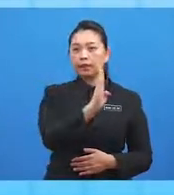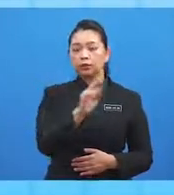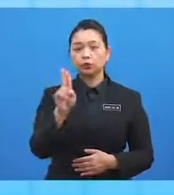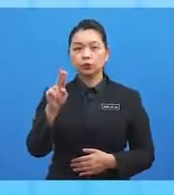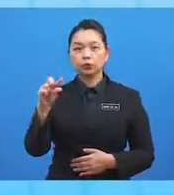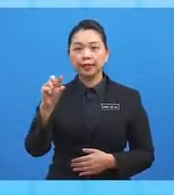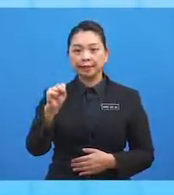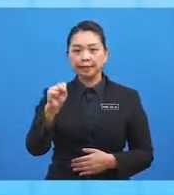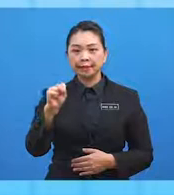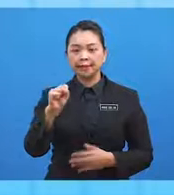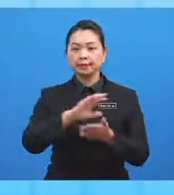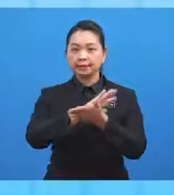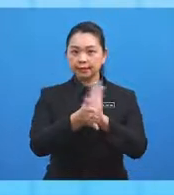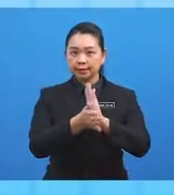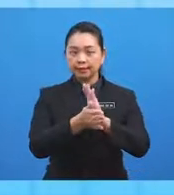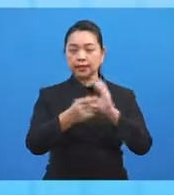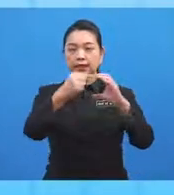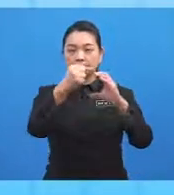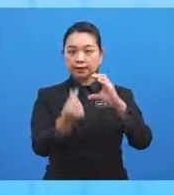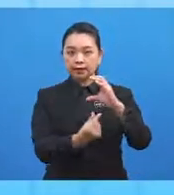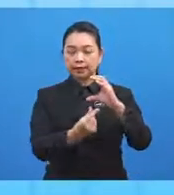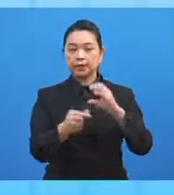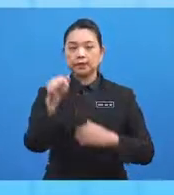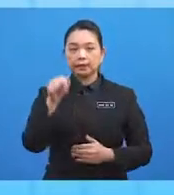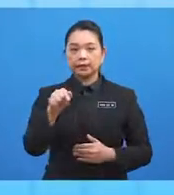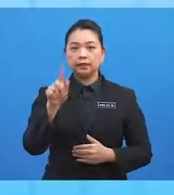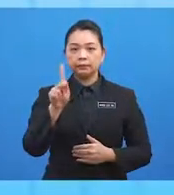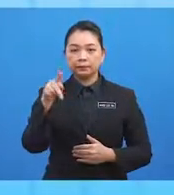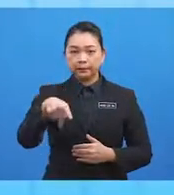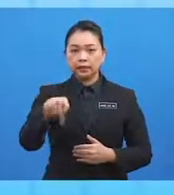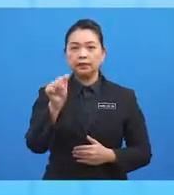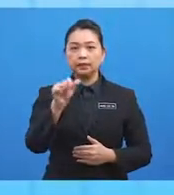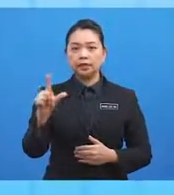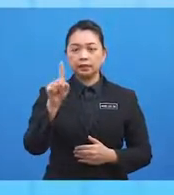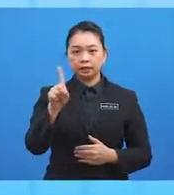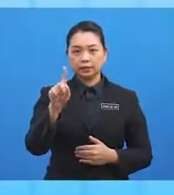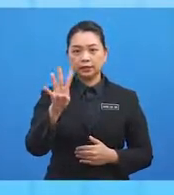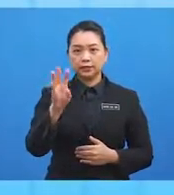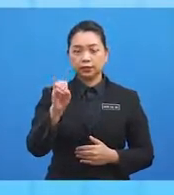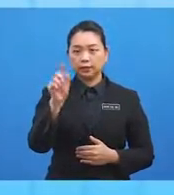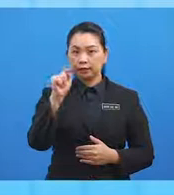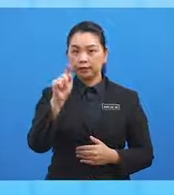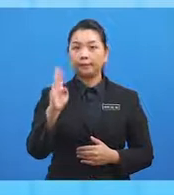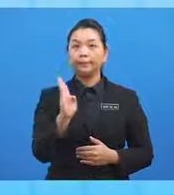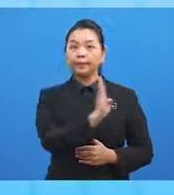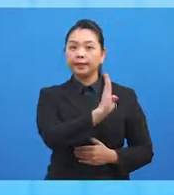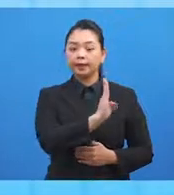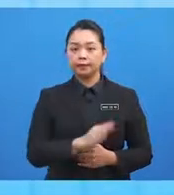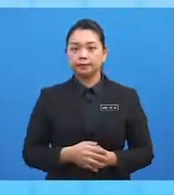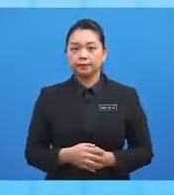Maka, longitude titik P ialah 140 darjah B.